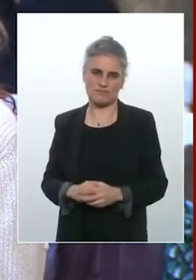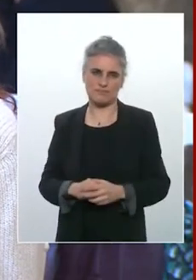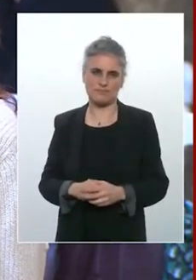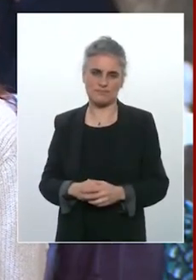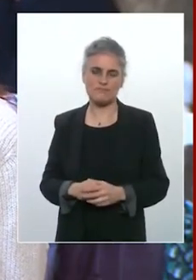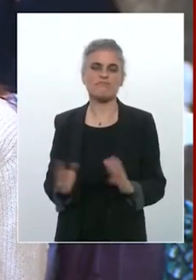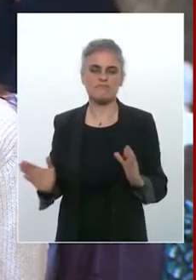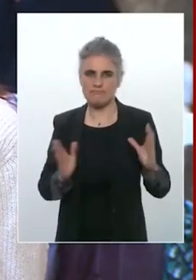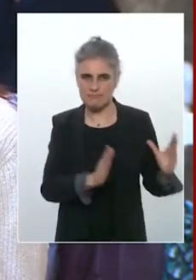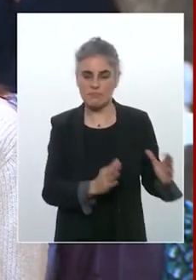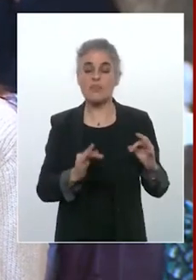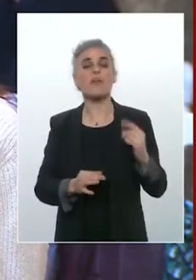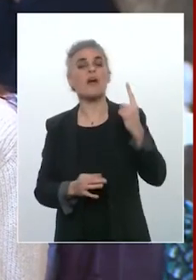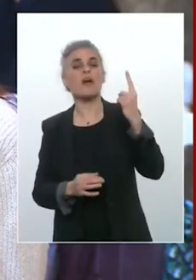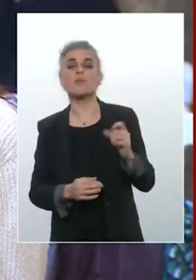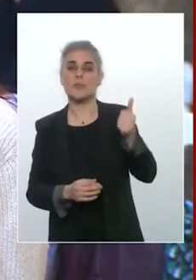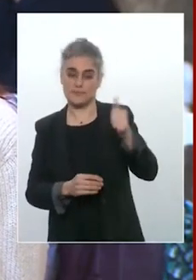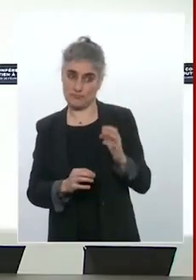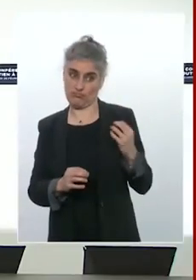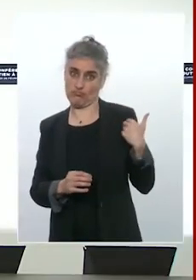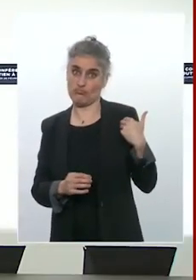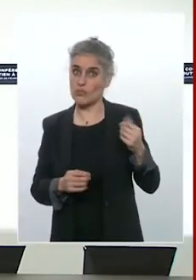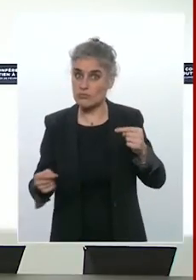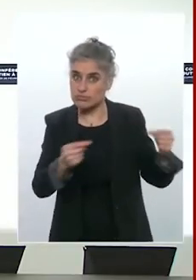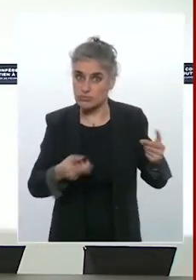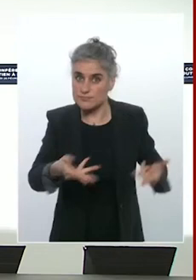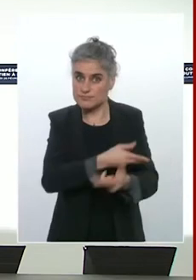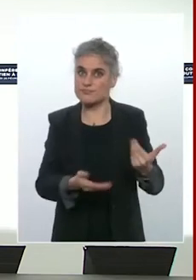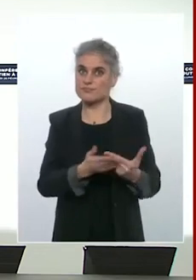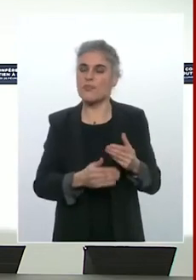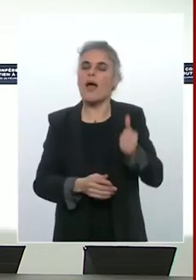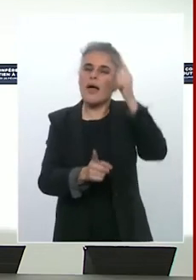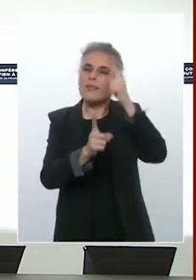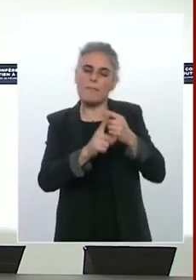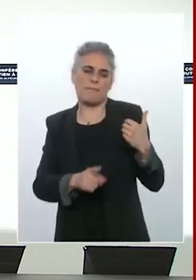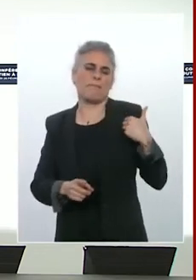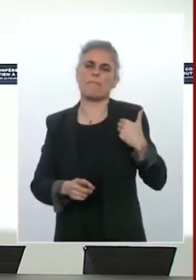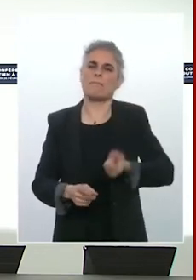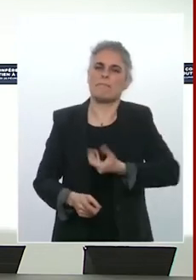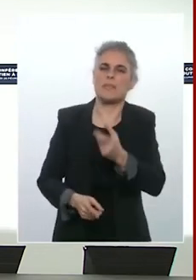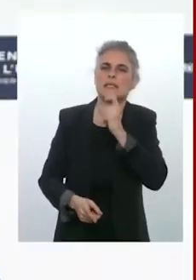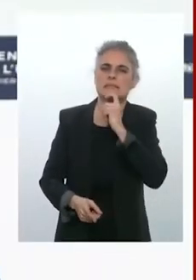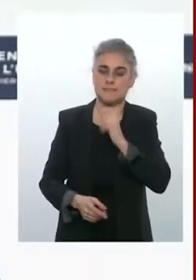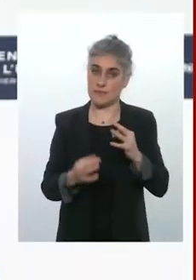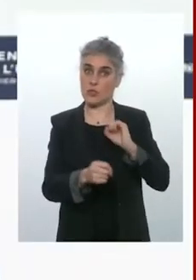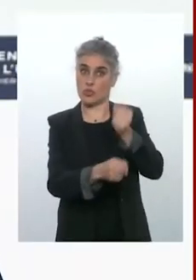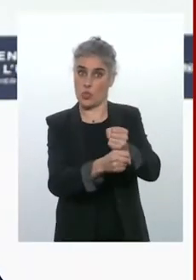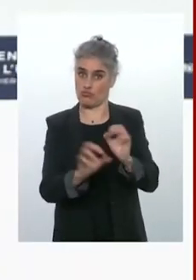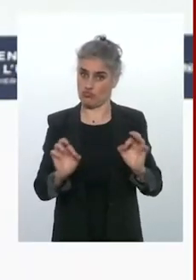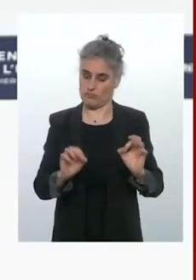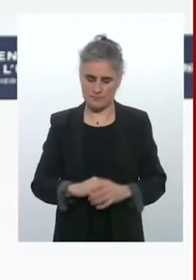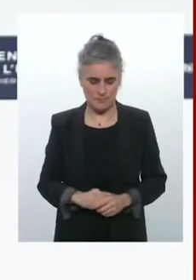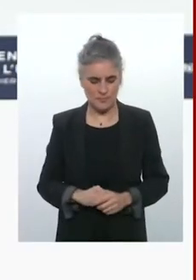eu ce débat ce soir et vous me permettez de revenir sur un point que je n pas évoqué dans mon propos introductif qui est celui des sanctions. Il y a eu aussi l'unanimité pour dire que